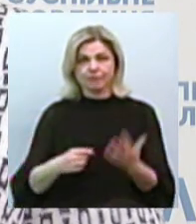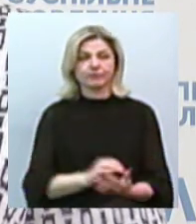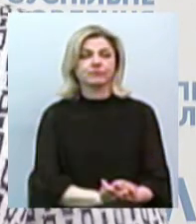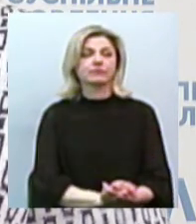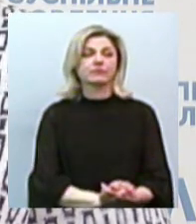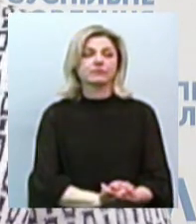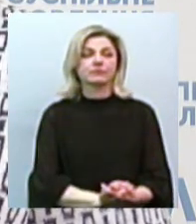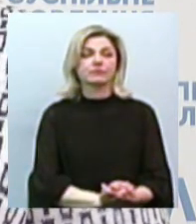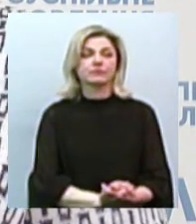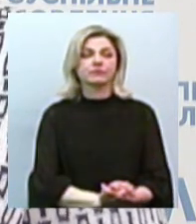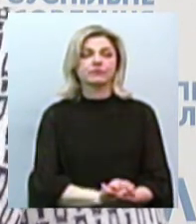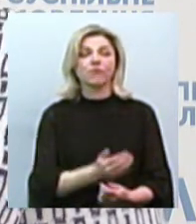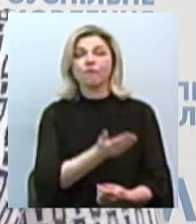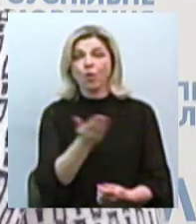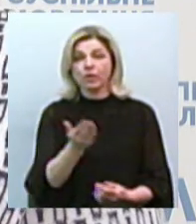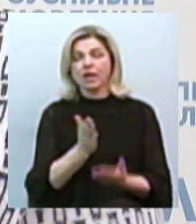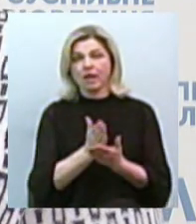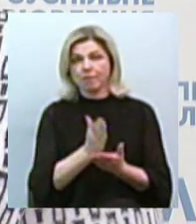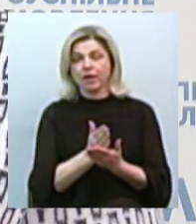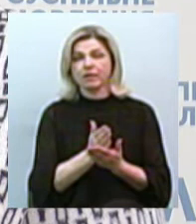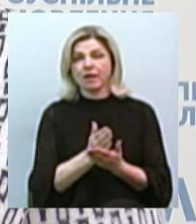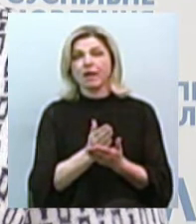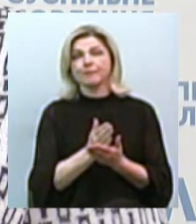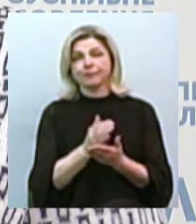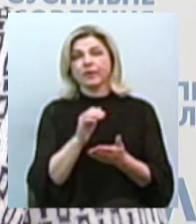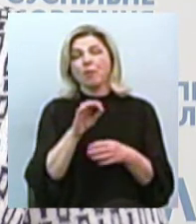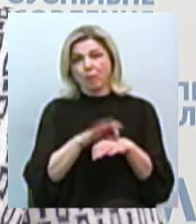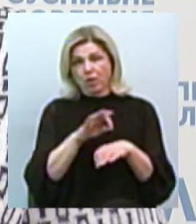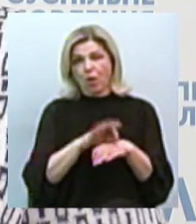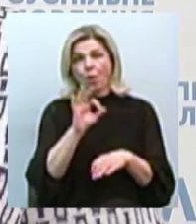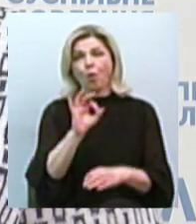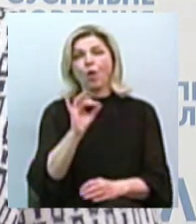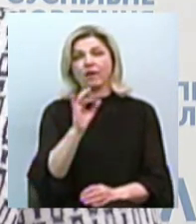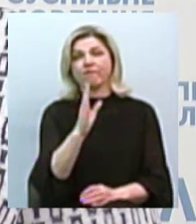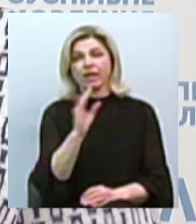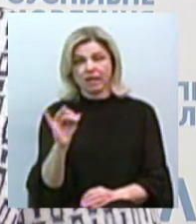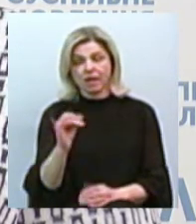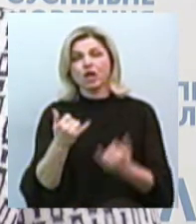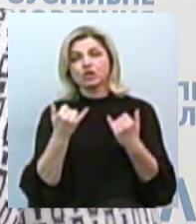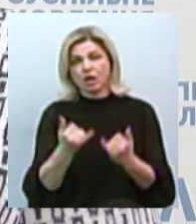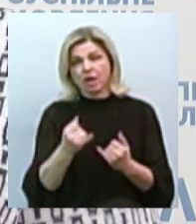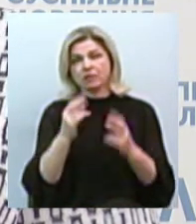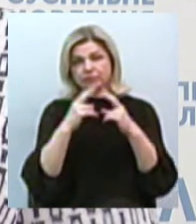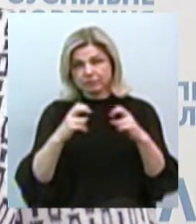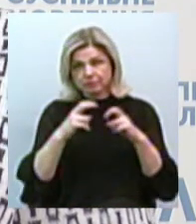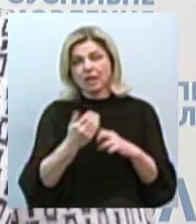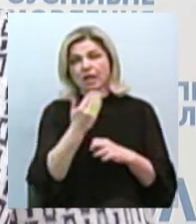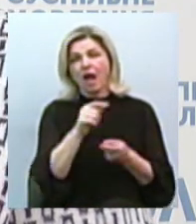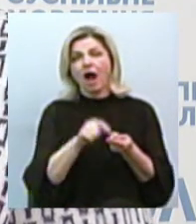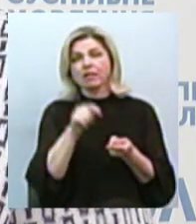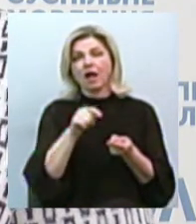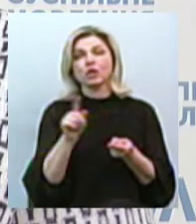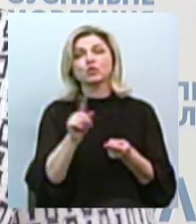І вони мають ознаки ГРВІ, тому зараз досліджуються їх аналізи, щоб